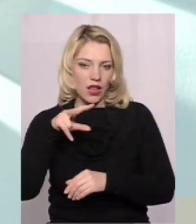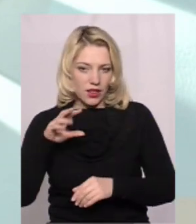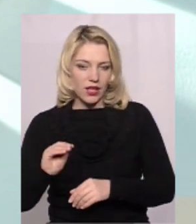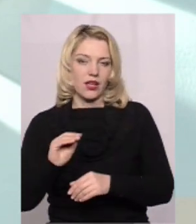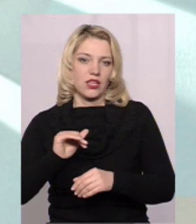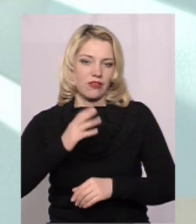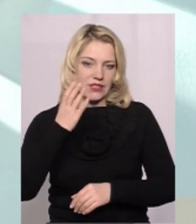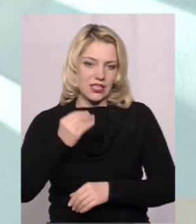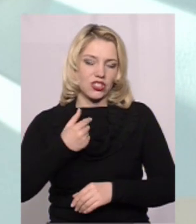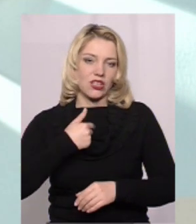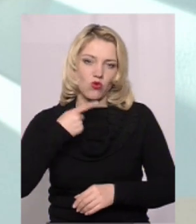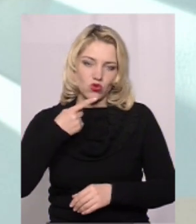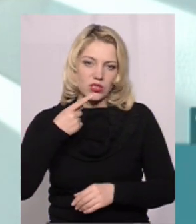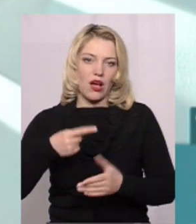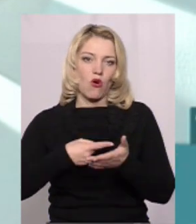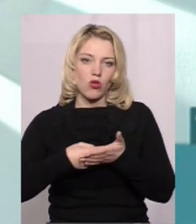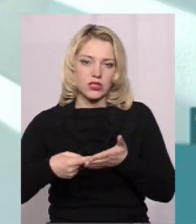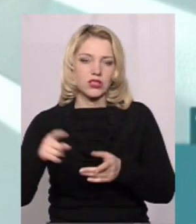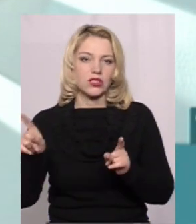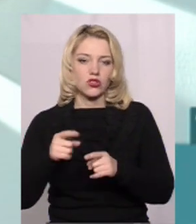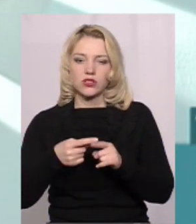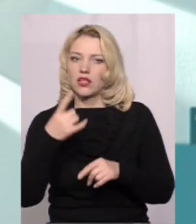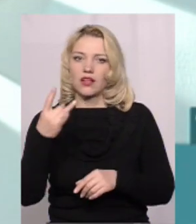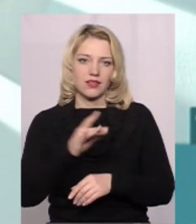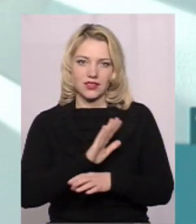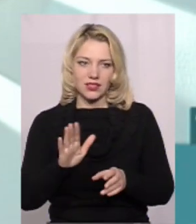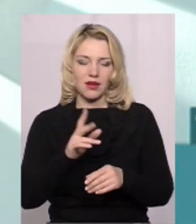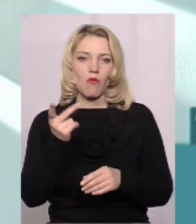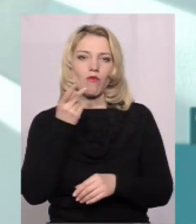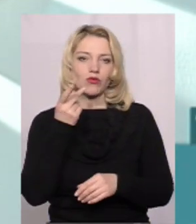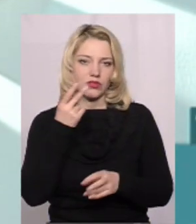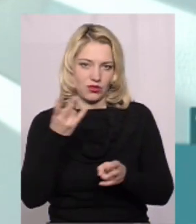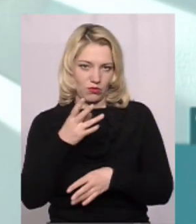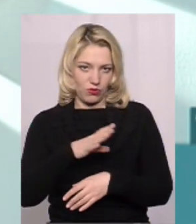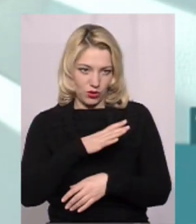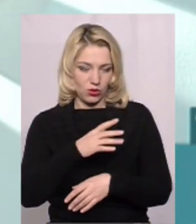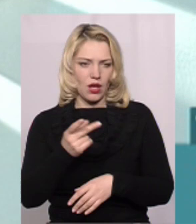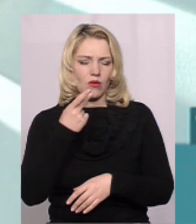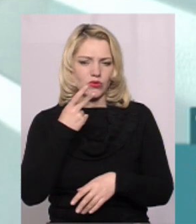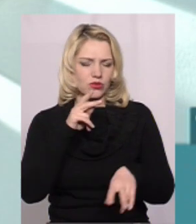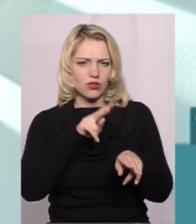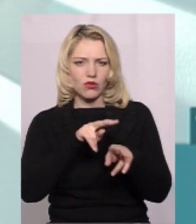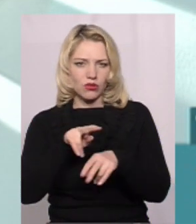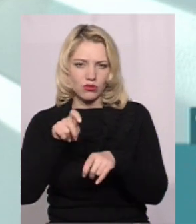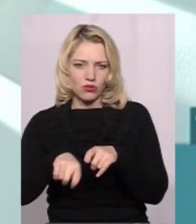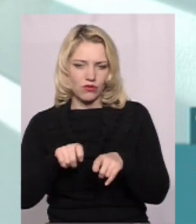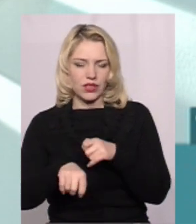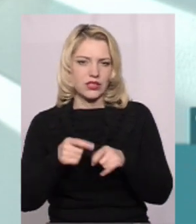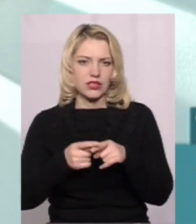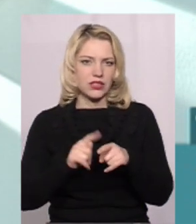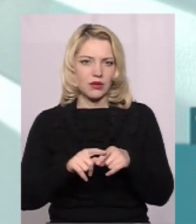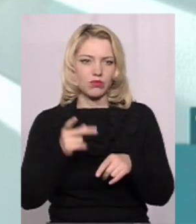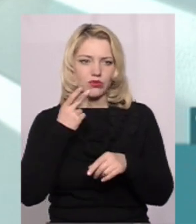хочу ще раз наголосити, що ці заходи не є одноразовими Вони повинні бути постійно, постійно контролюватися, постійно